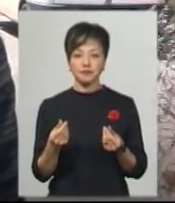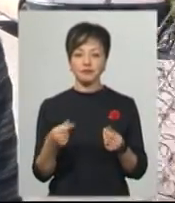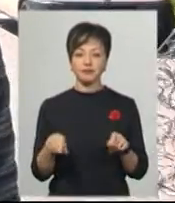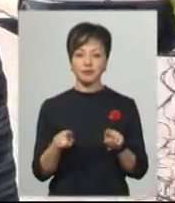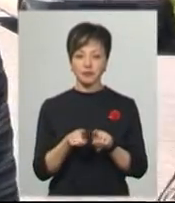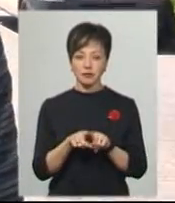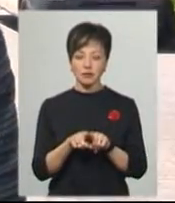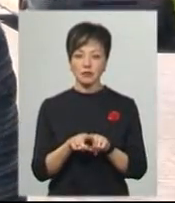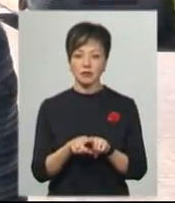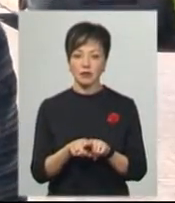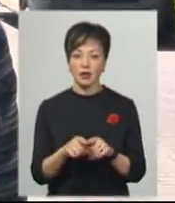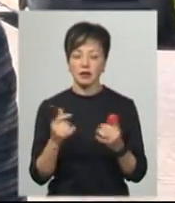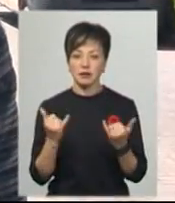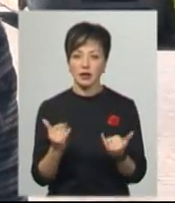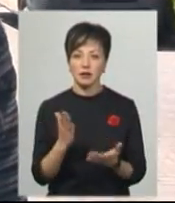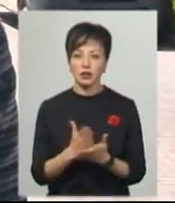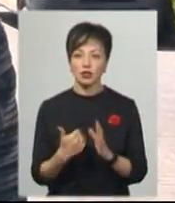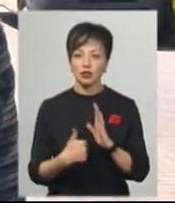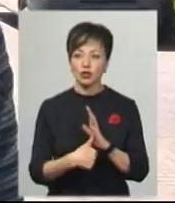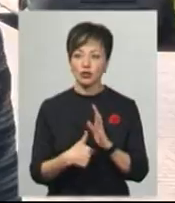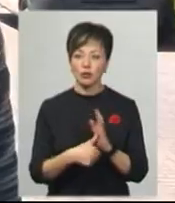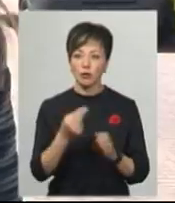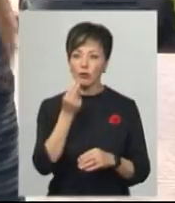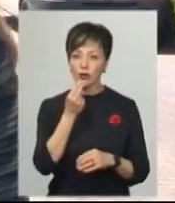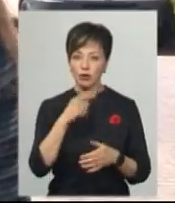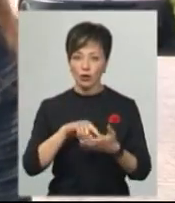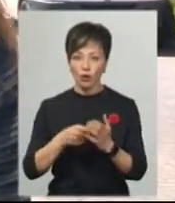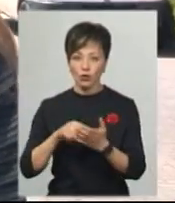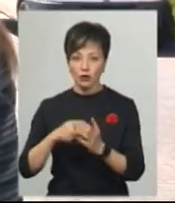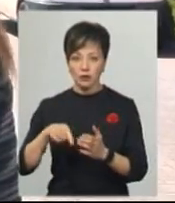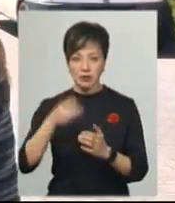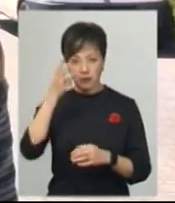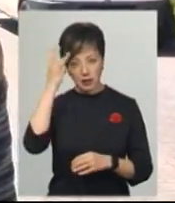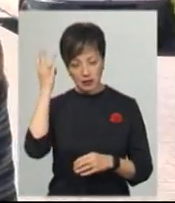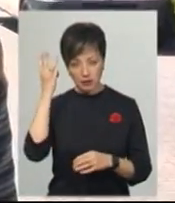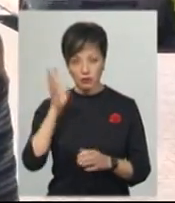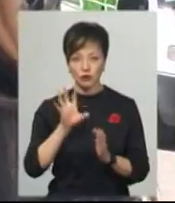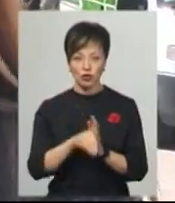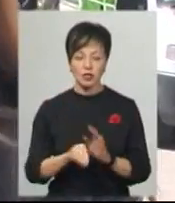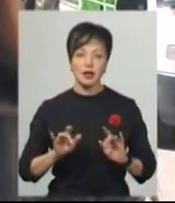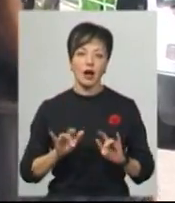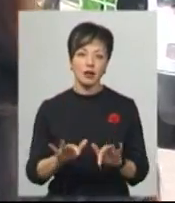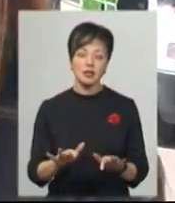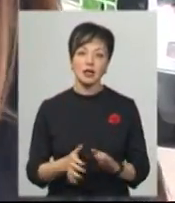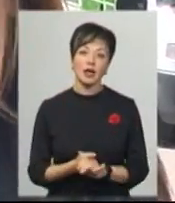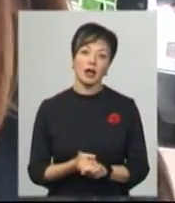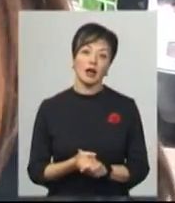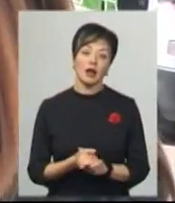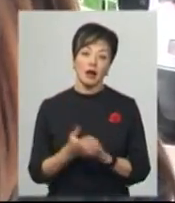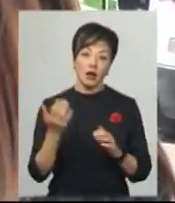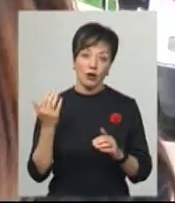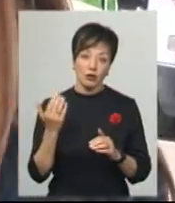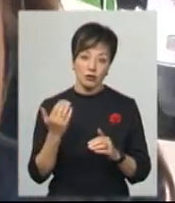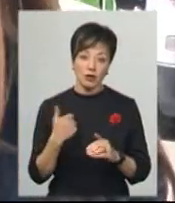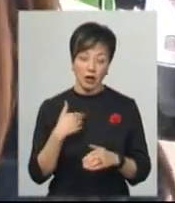Також вже зараз є шість продуктових точок в місті Хмельницькому, які долучилися до акції. Підприємці вже долучаються,